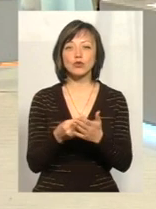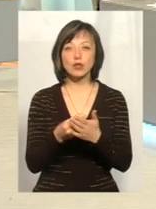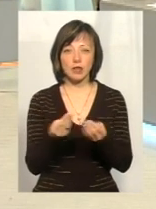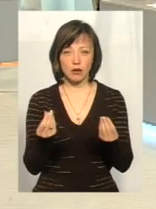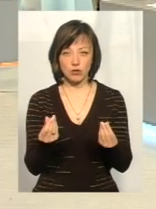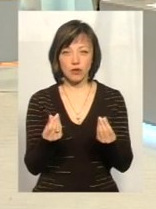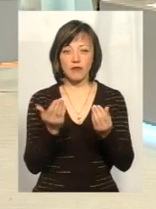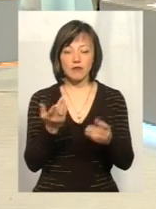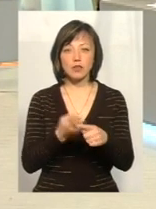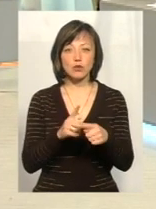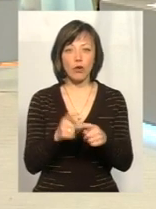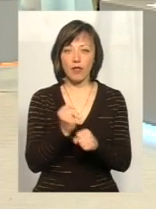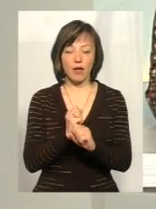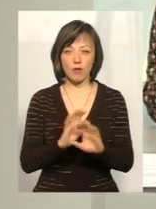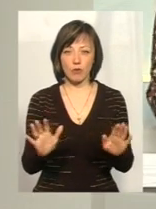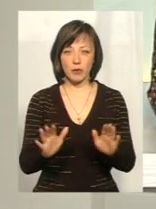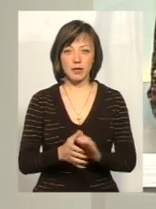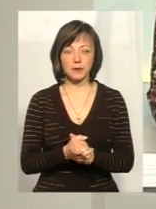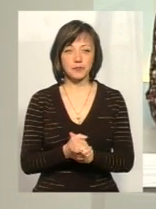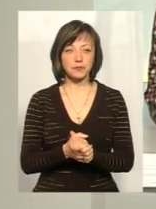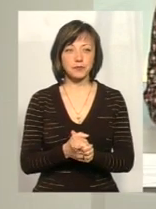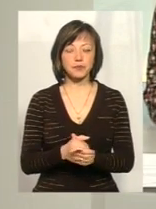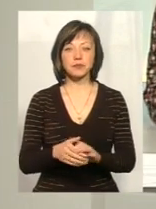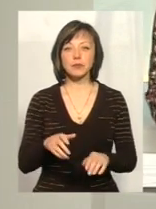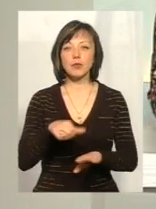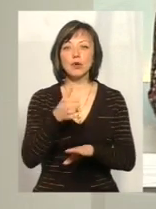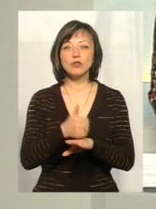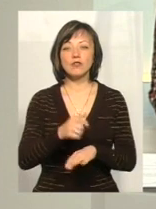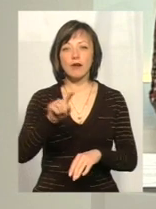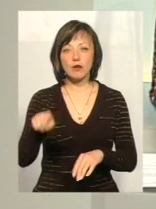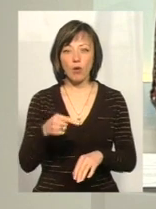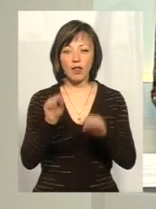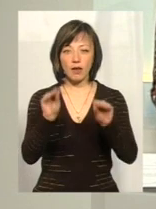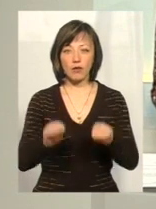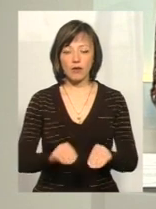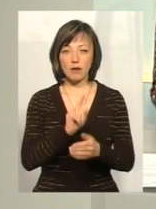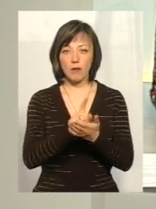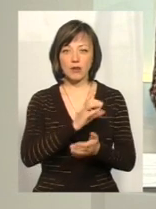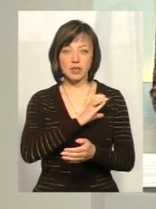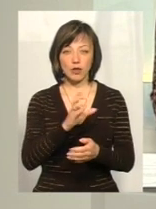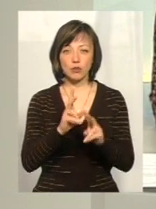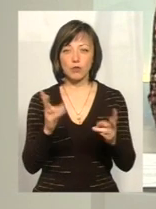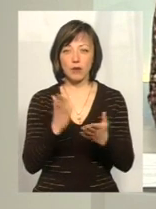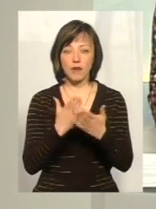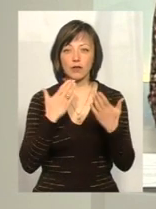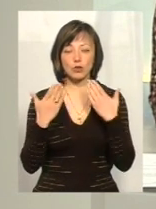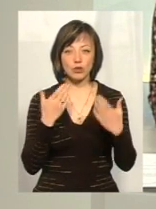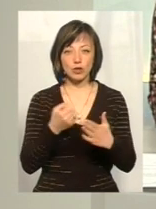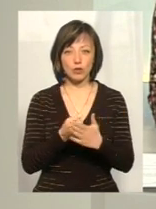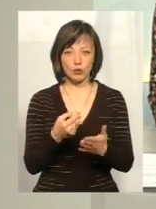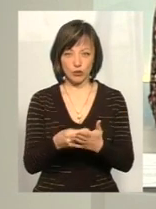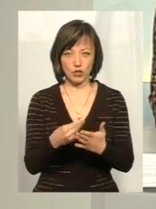кошти, ви цього не робите. Але основна наша вимога взагалі декларування, декларувати мають свої статки ті, хто мають відношення до